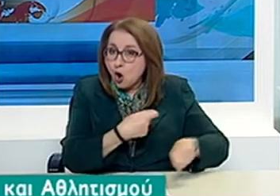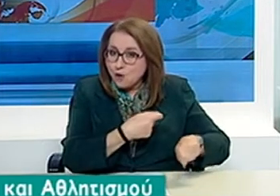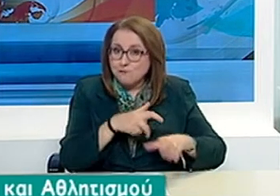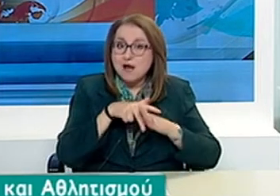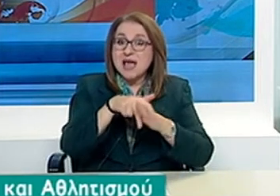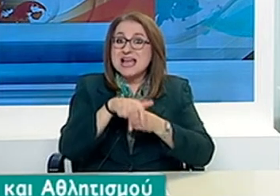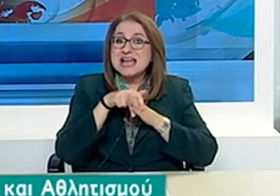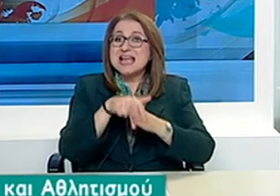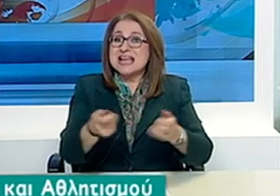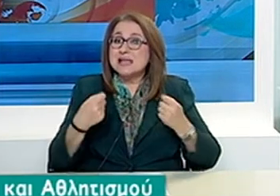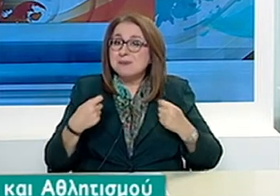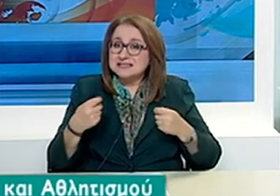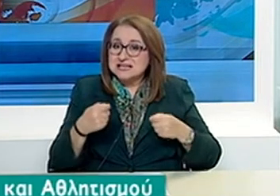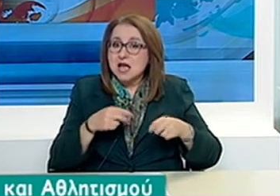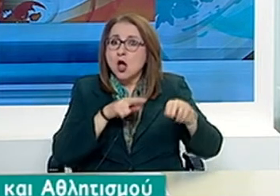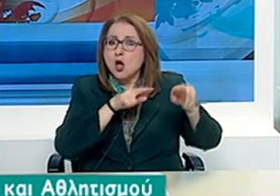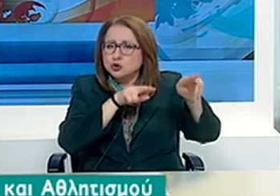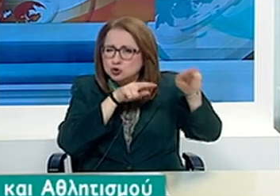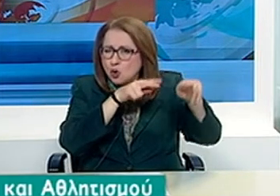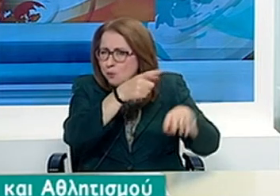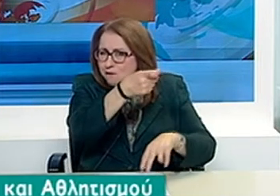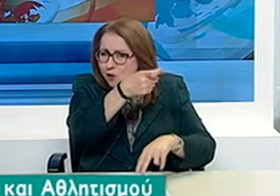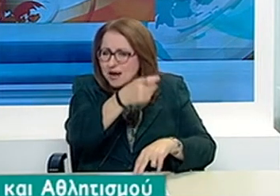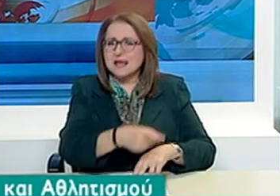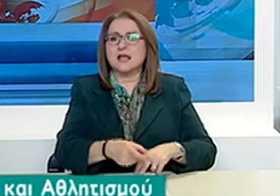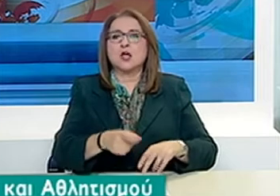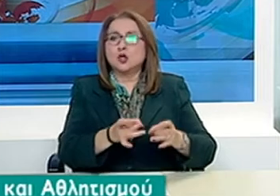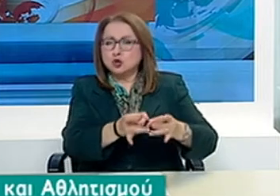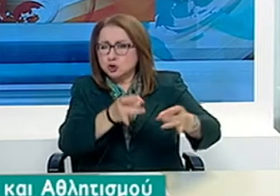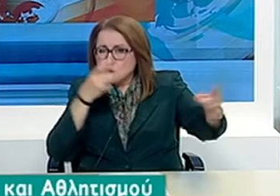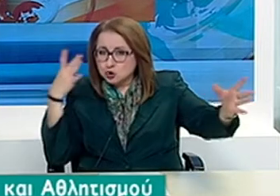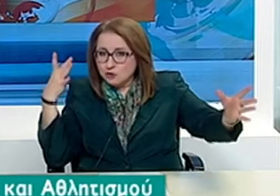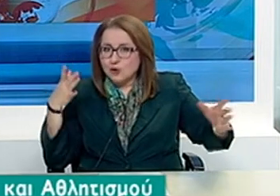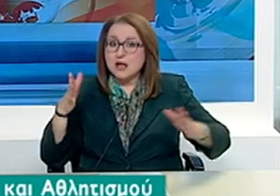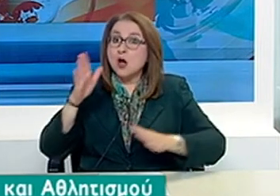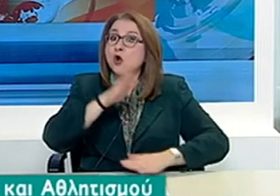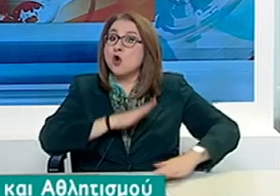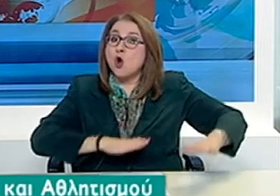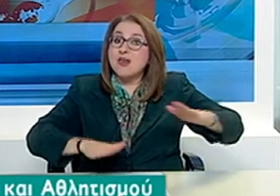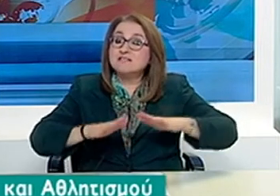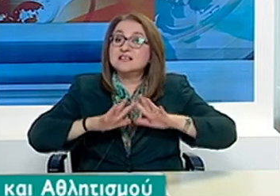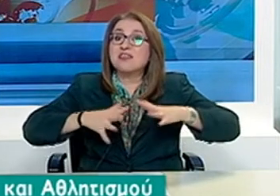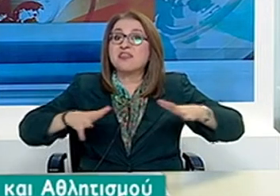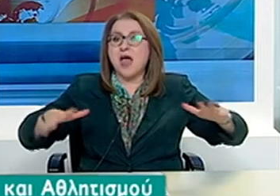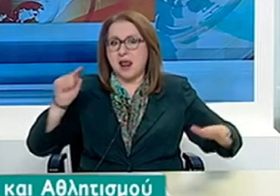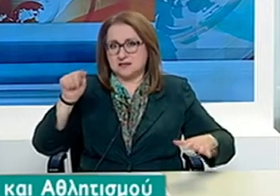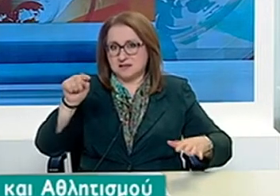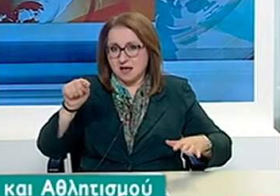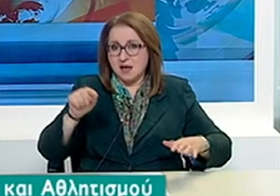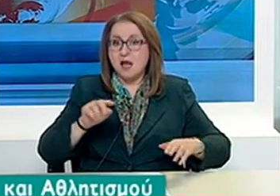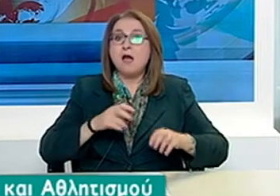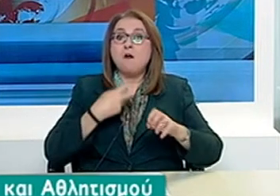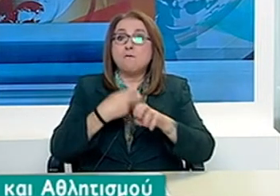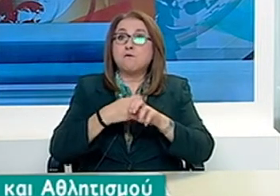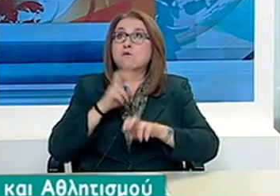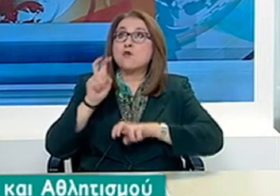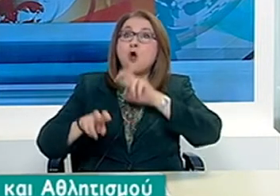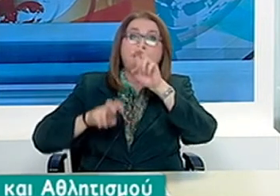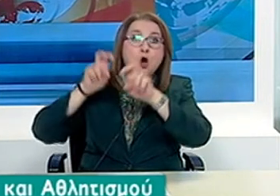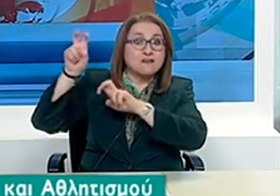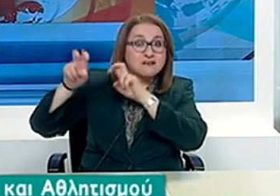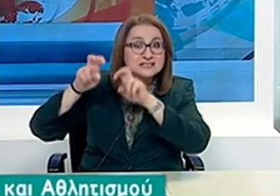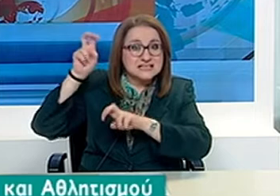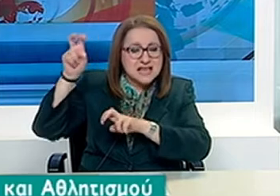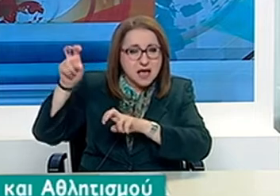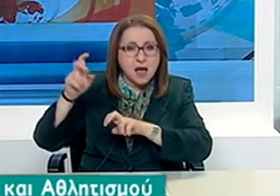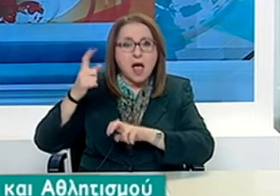υπασία, σκοποβολή, τοξοβολία, κολλύβηση ανοιχτής θαλάσσης, ορειβασία, αναρρίχηση